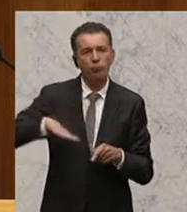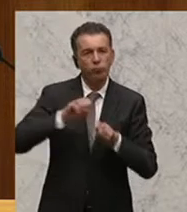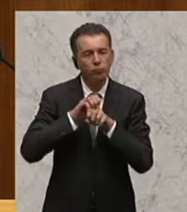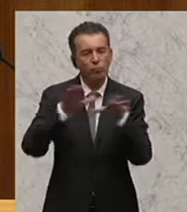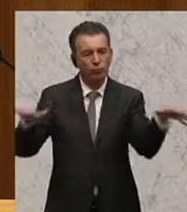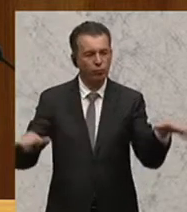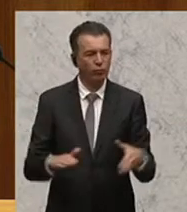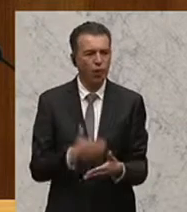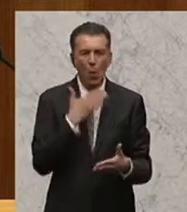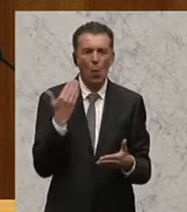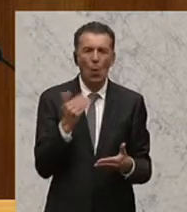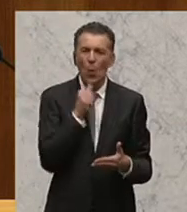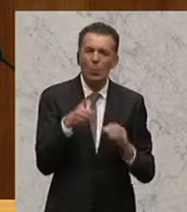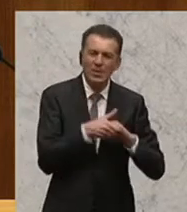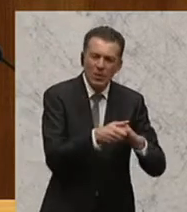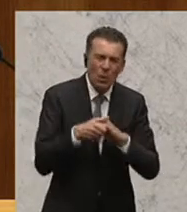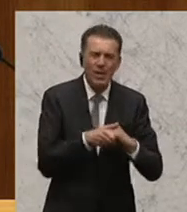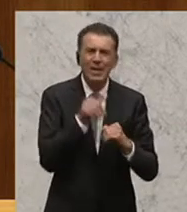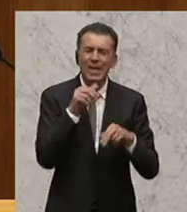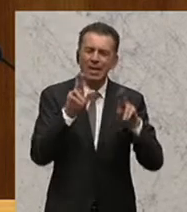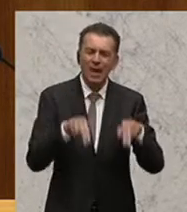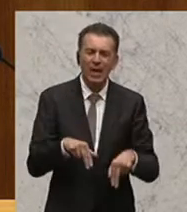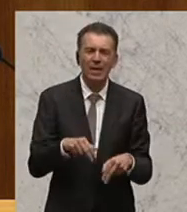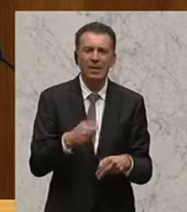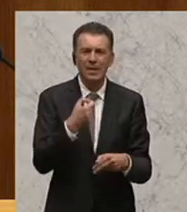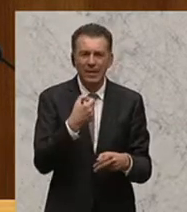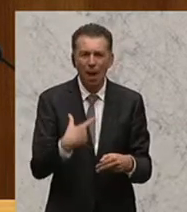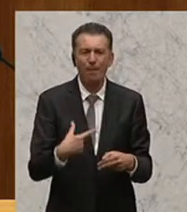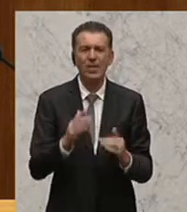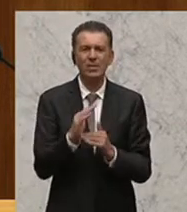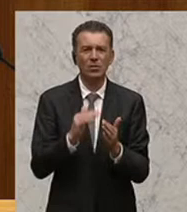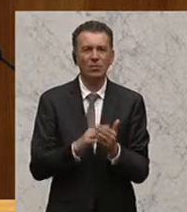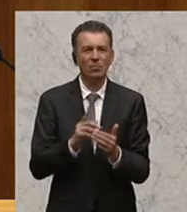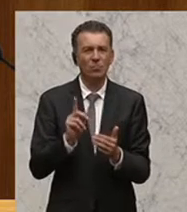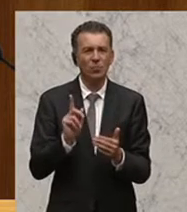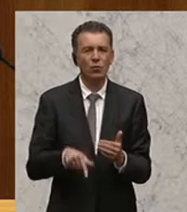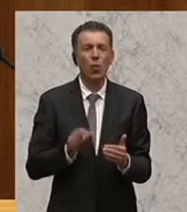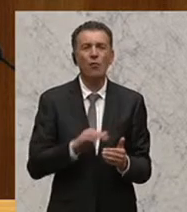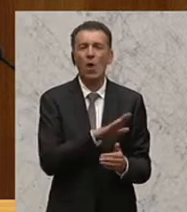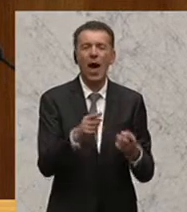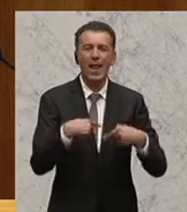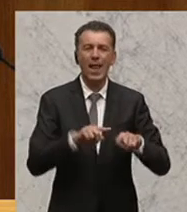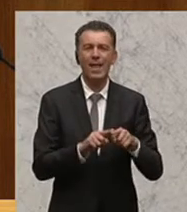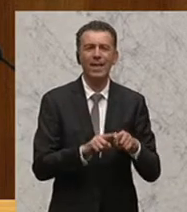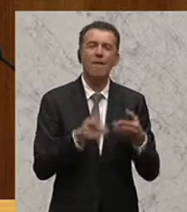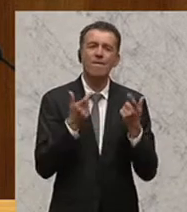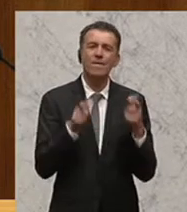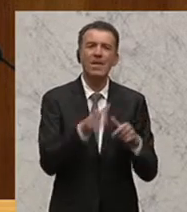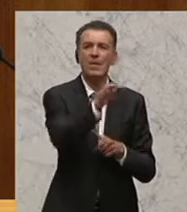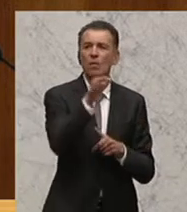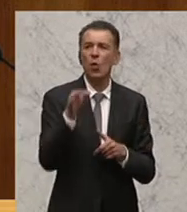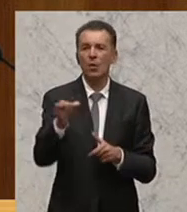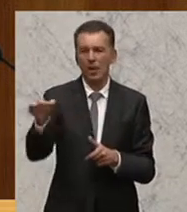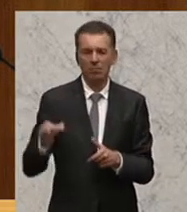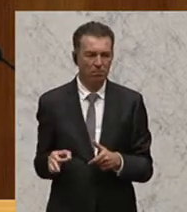unsolidarischen, ungerechten und nicht funktionierenden Dublin-Systems für solidarische und fixe Aufnahmequoten für alle EU-Länder einzusetzen. Drittens,